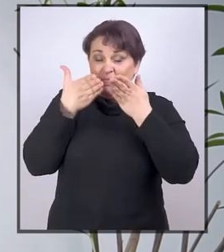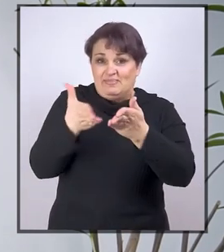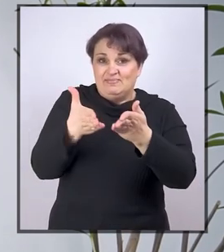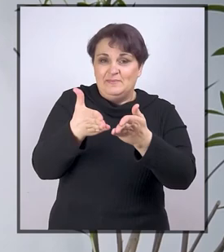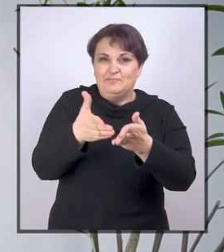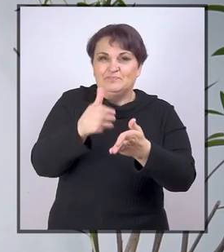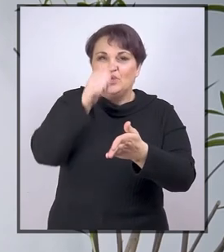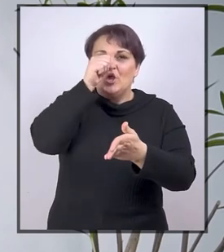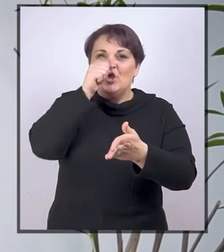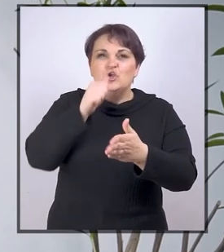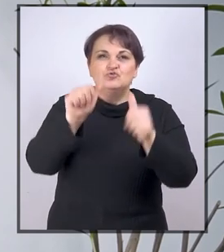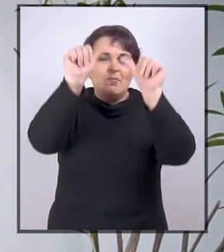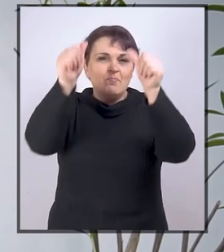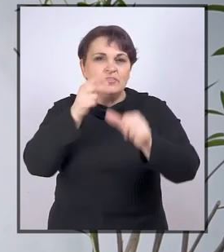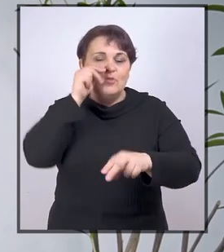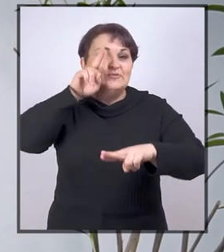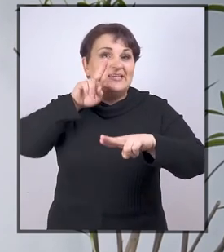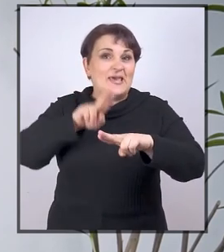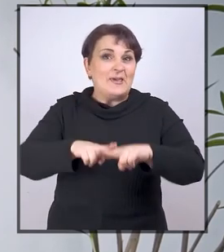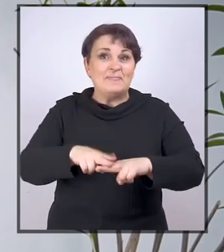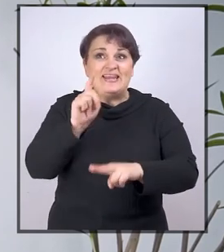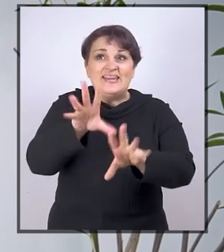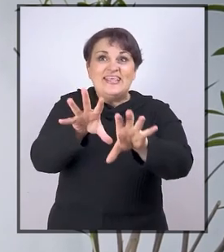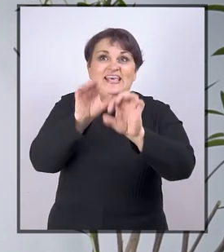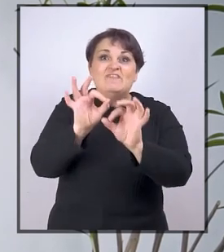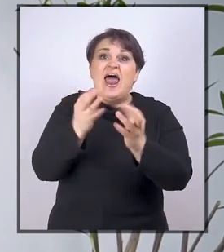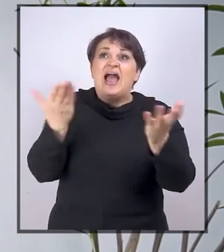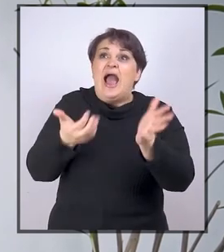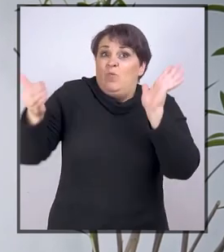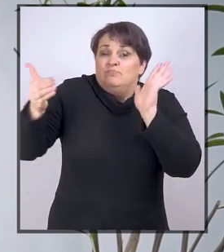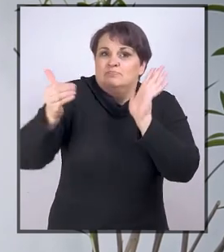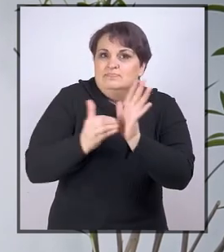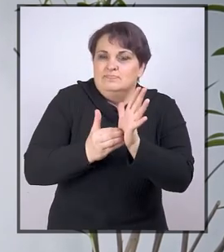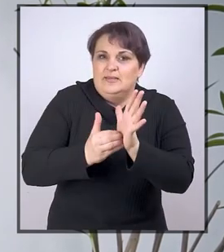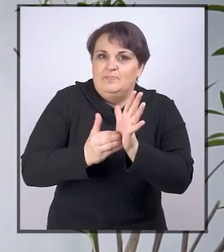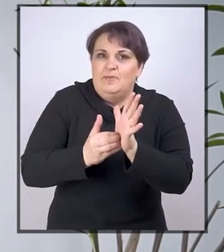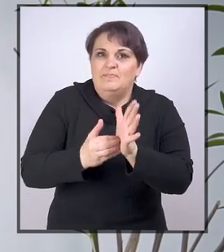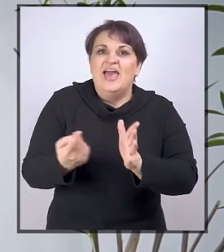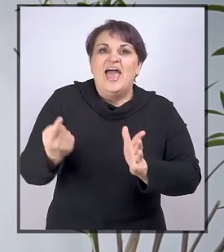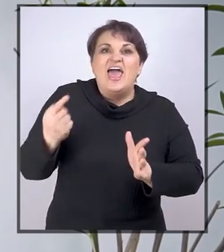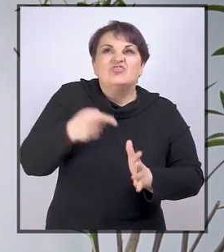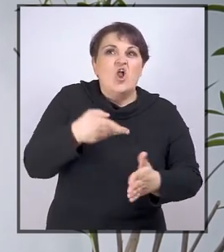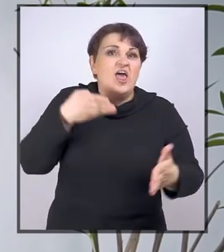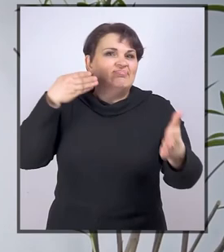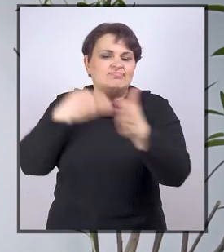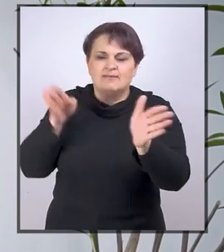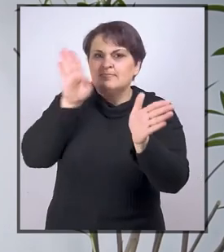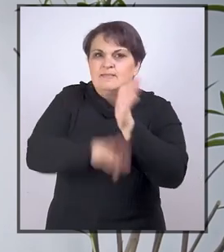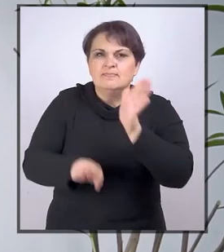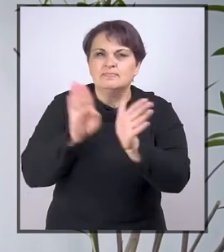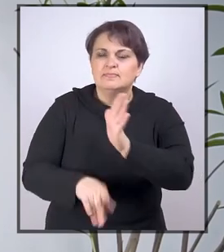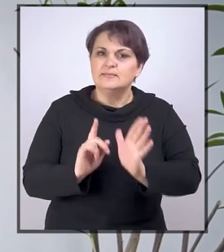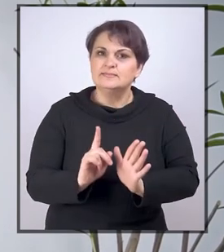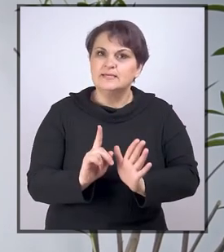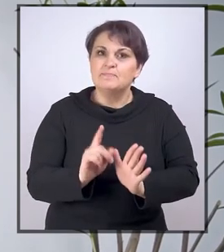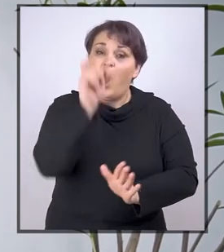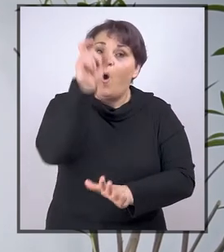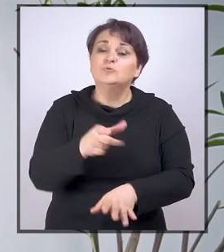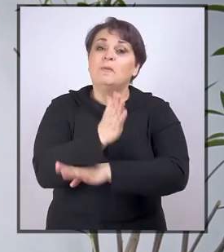Savim tim što model ljudskih prava nije shvaćen na pravi način, dolazi do direktne